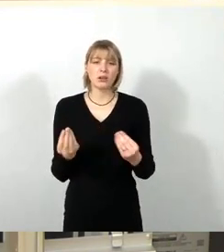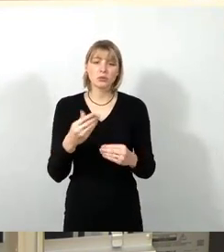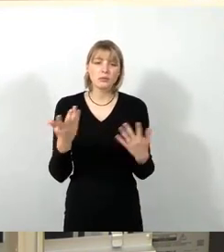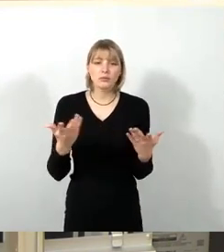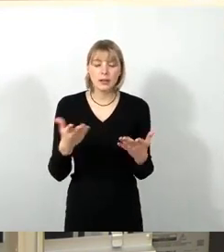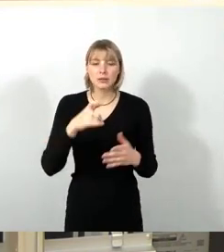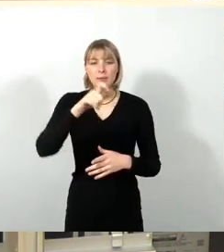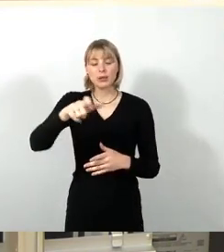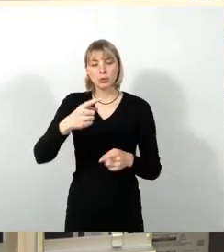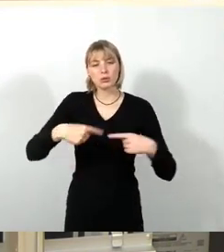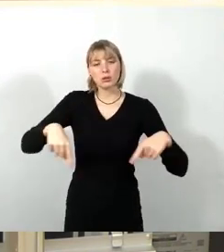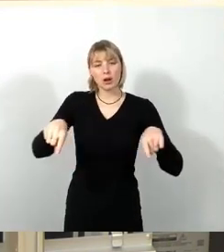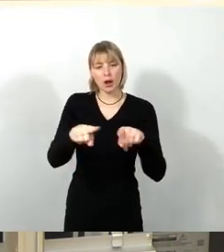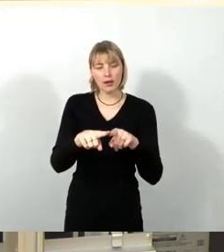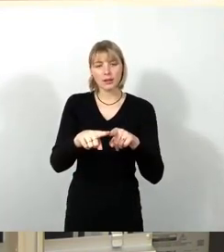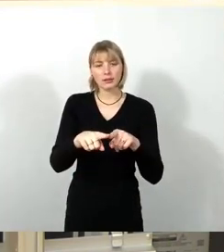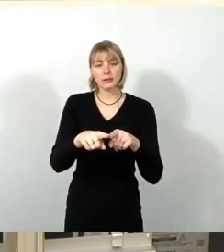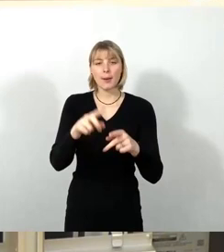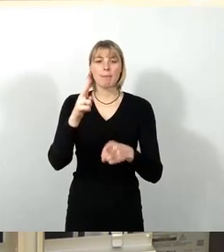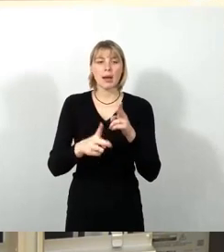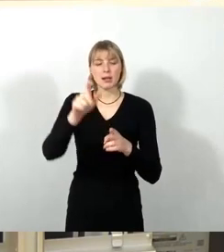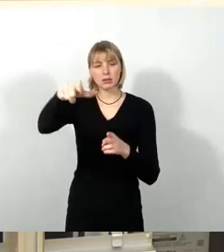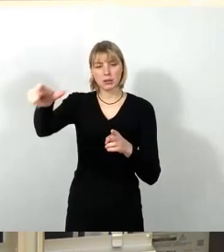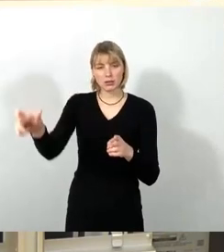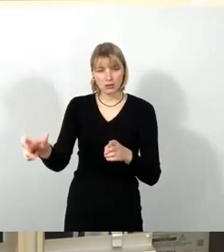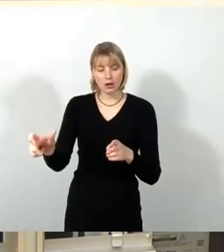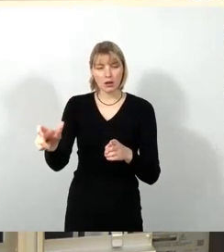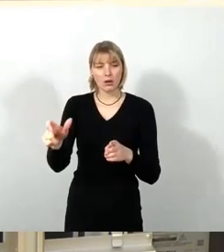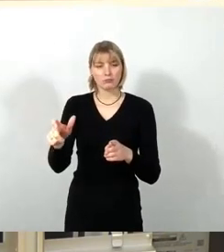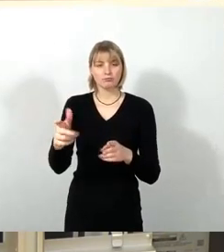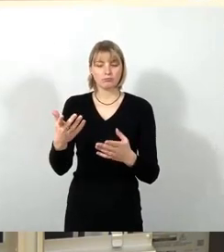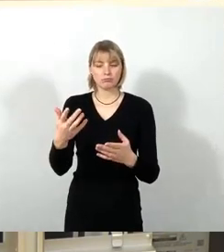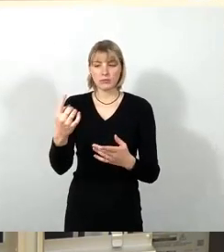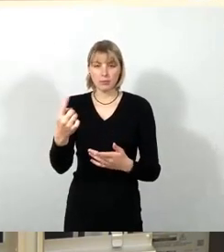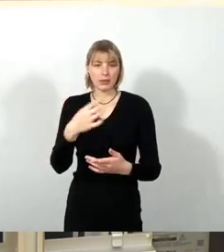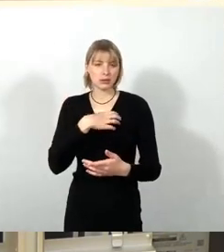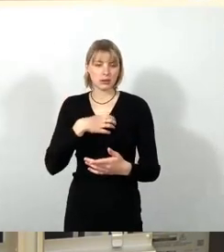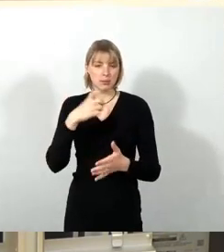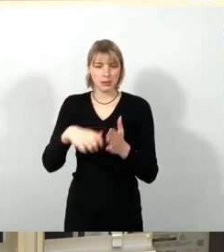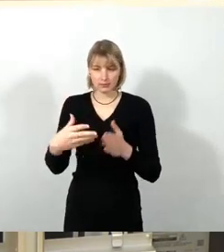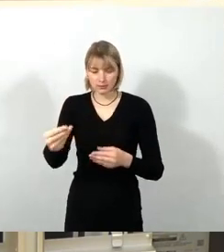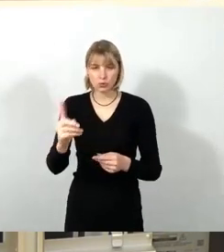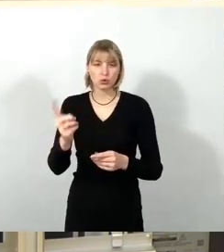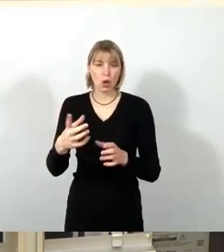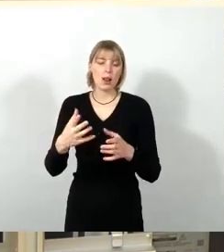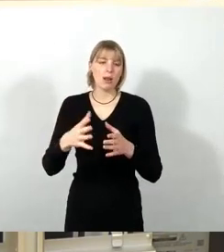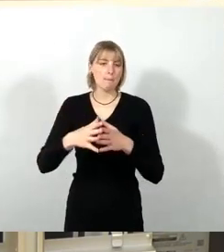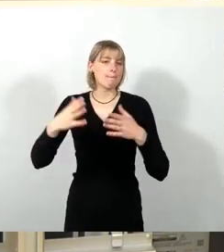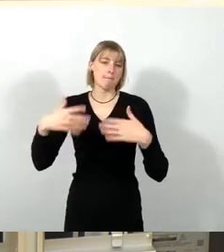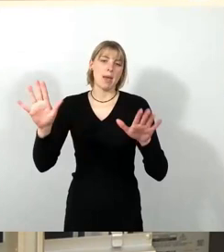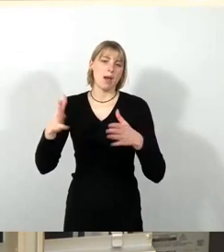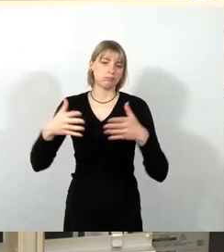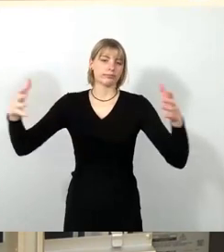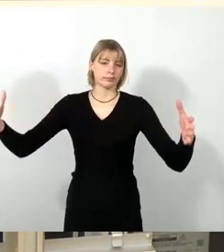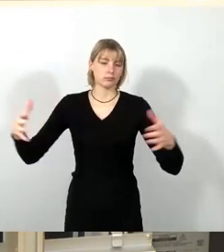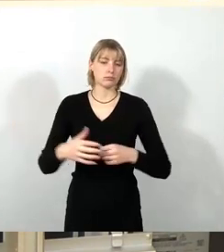der Berechtigten eines Dresdenpasses erweitert werden. Insbesondere aufgrund der steigenden